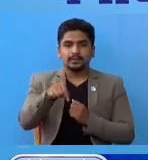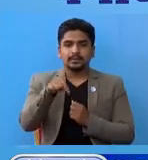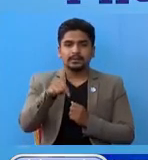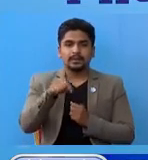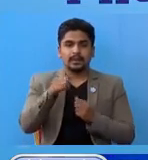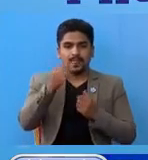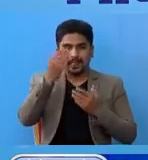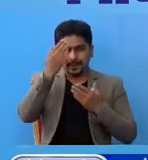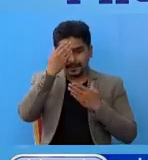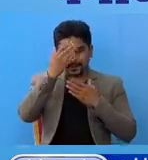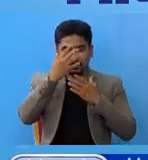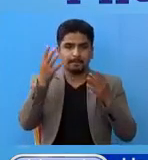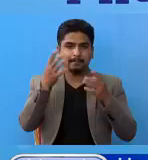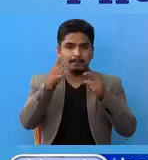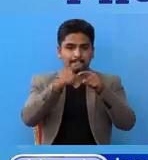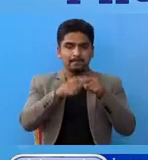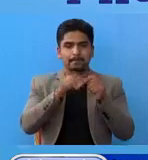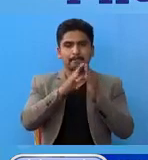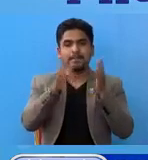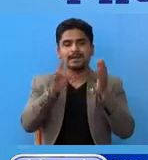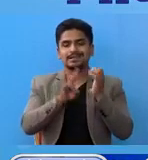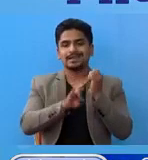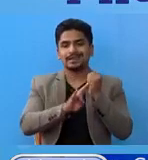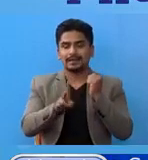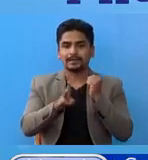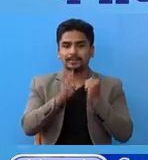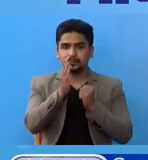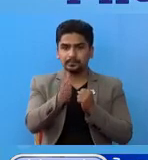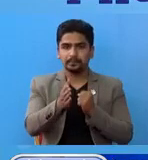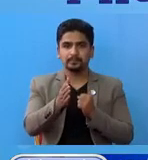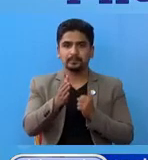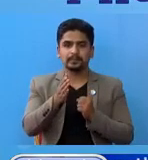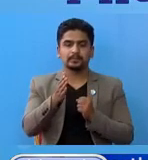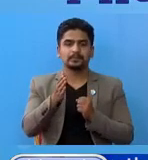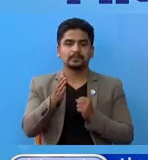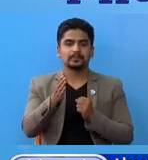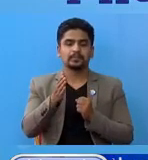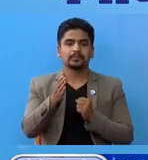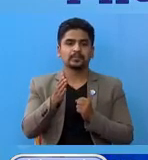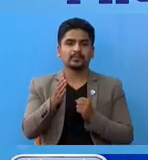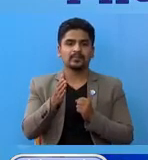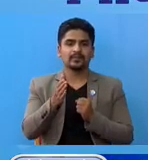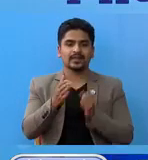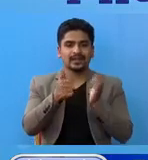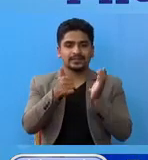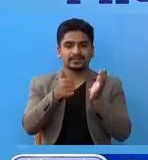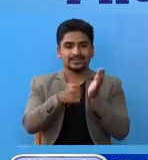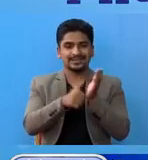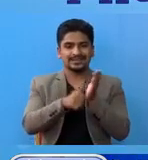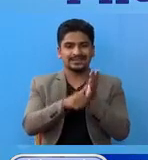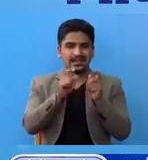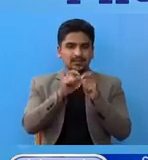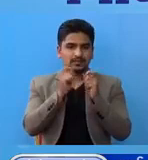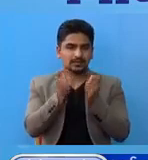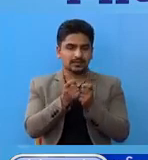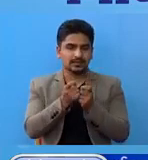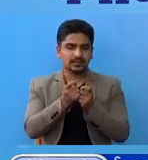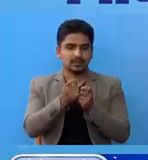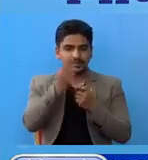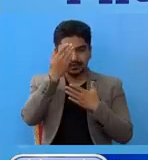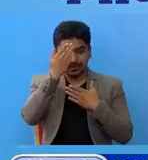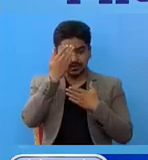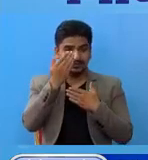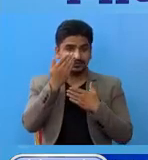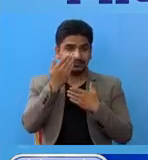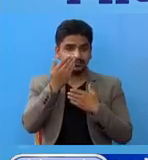इपिडियोमियोलोजी तथा रोग नियंत्र माह साखाले चेस्ट को दर संक्रमित